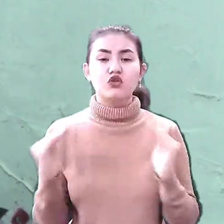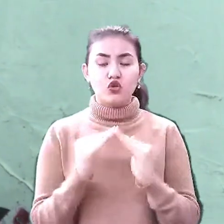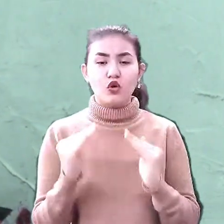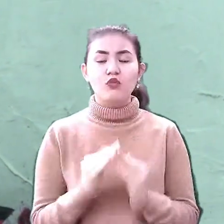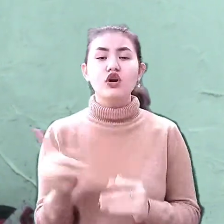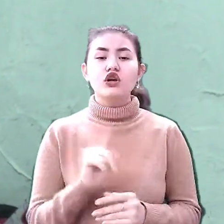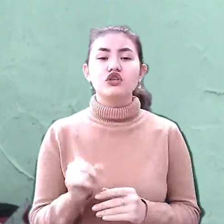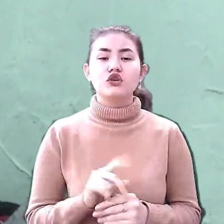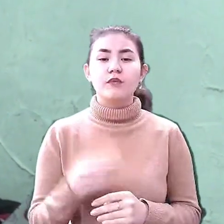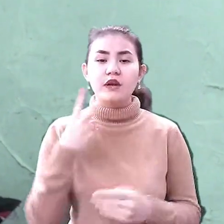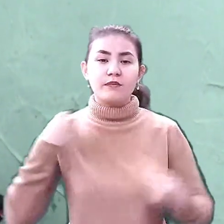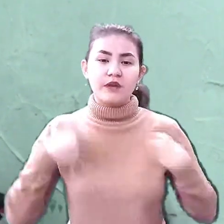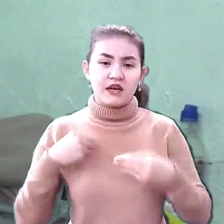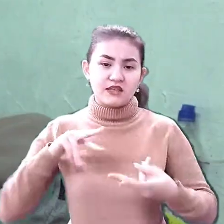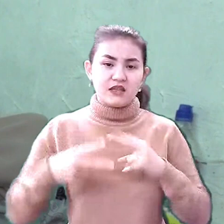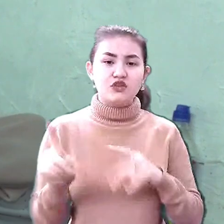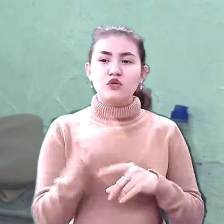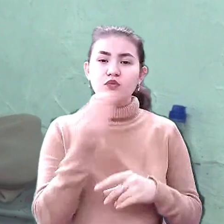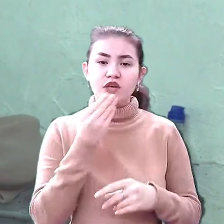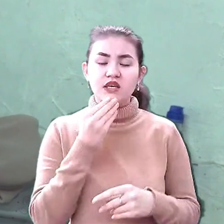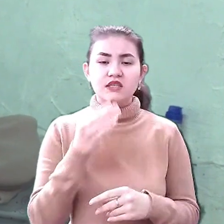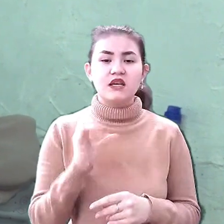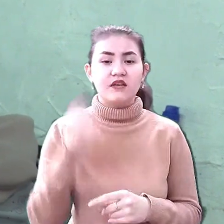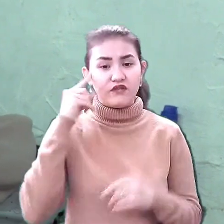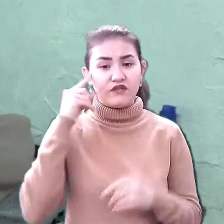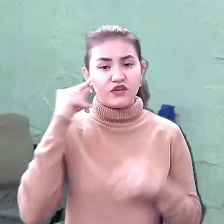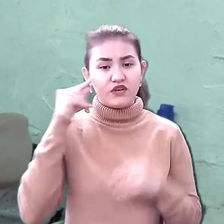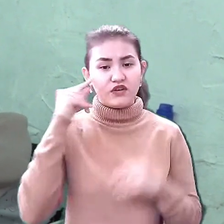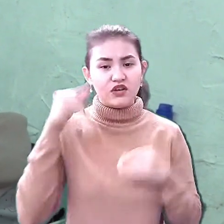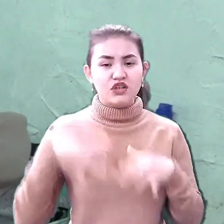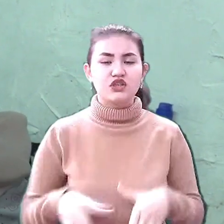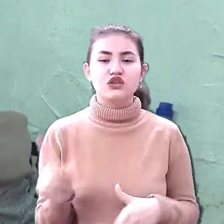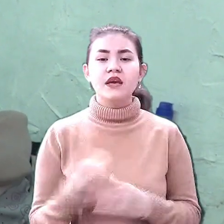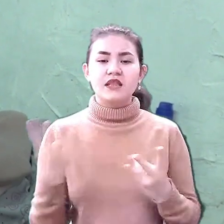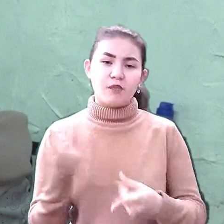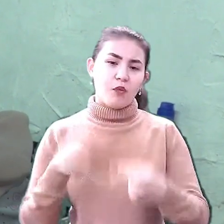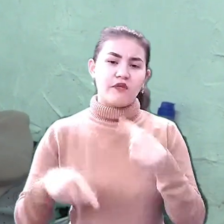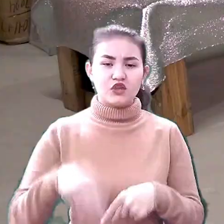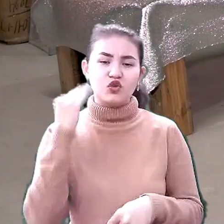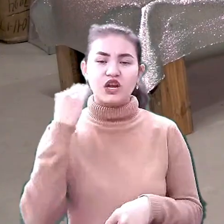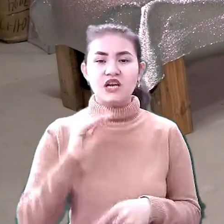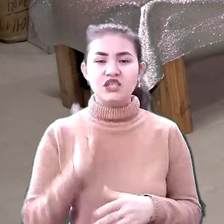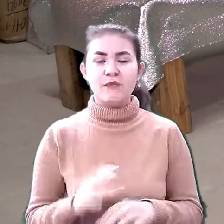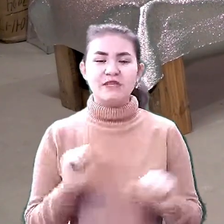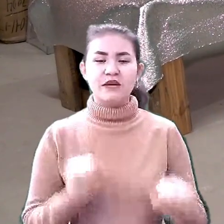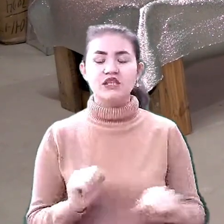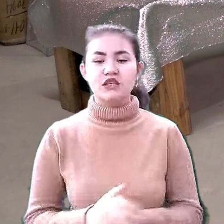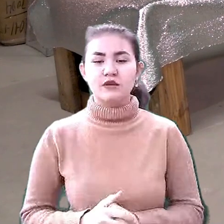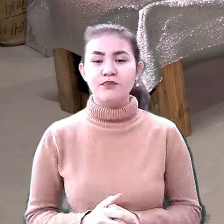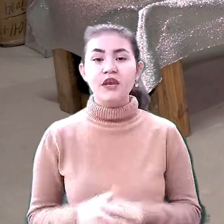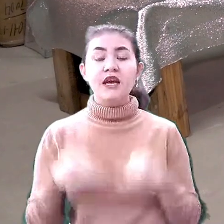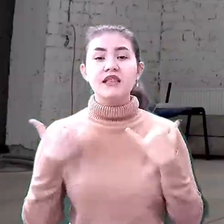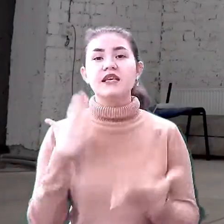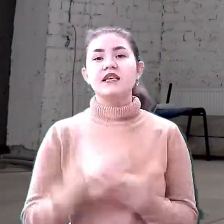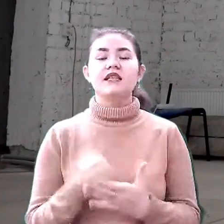помитися, передягнитися, щось поїсти. Вирішили, щоб в треті люди повертатися, і краще тут бути, безпечніше. Нині є декілька